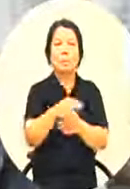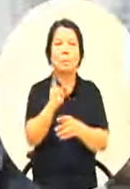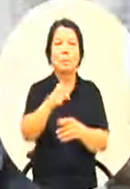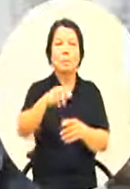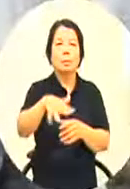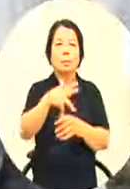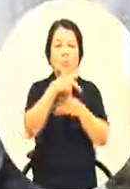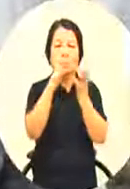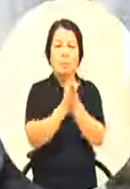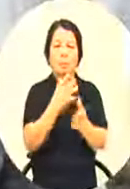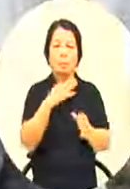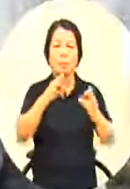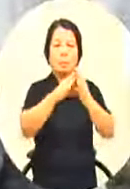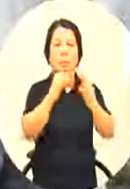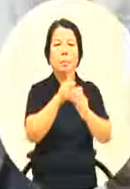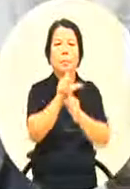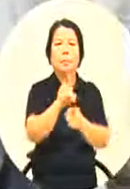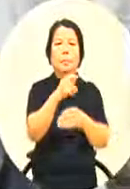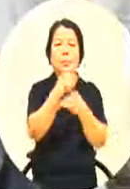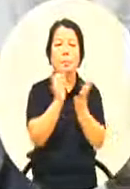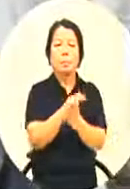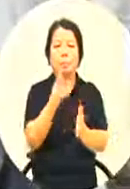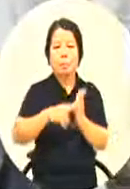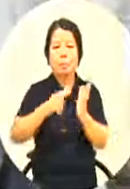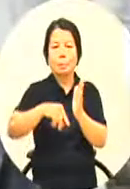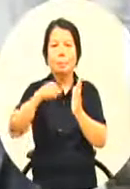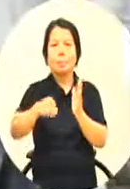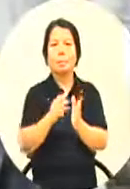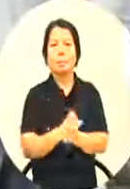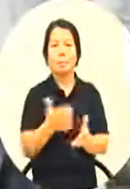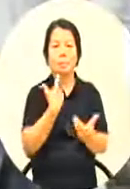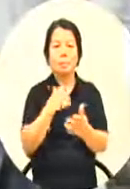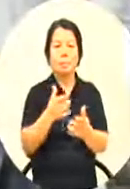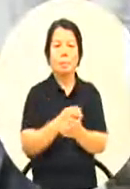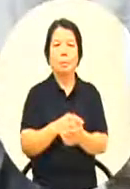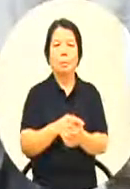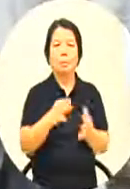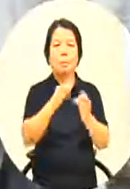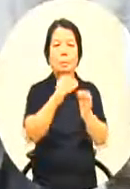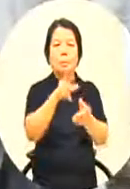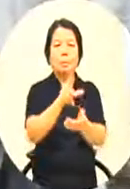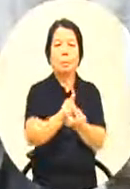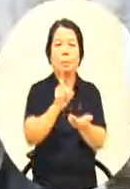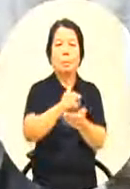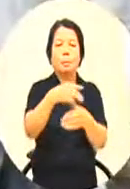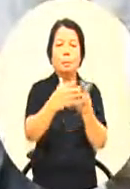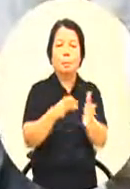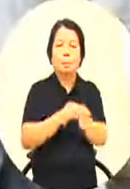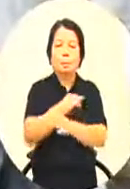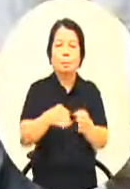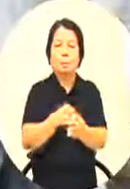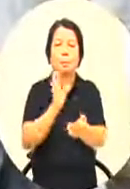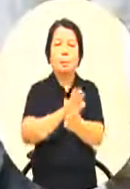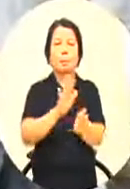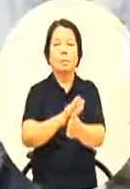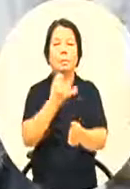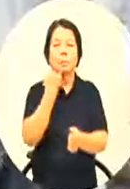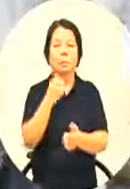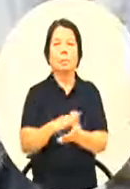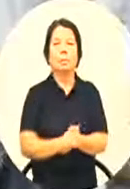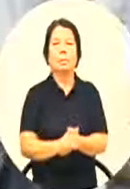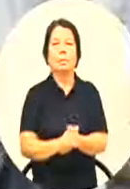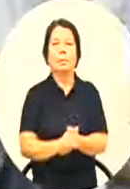不一样贷款的当然是不一样我讲的举例你就可以贷款可以帮忙艺术家解决他经济的问题第三个